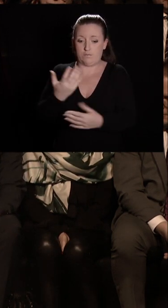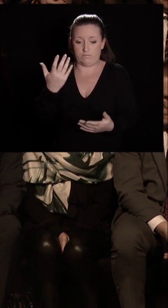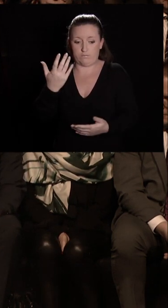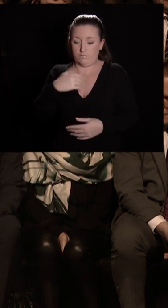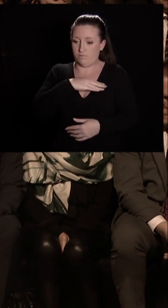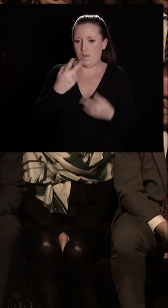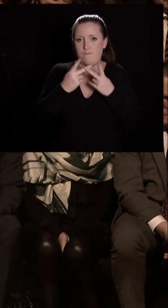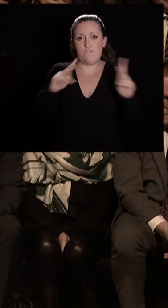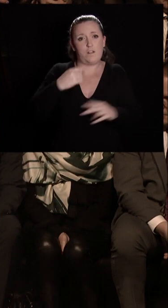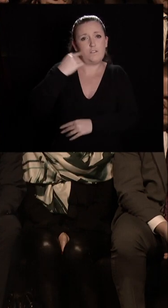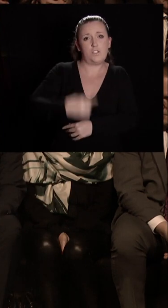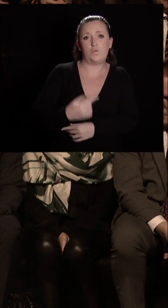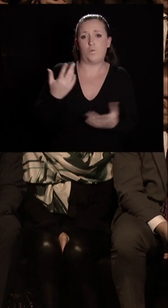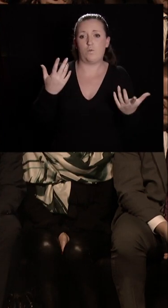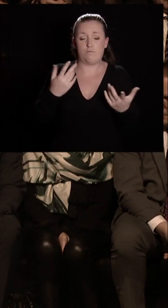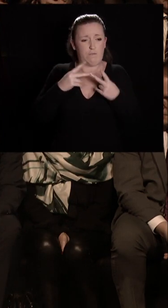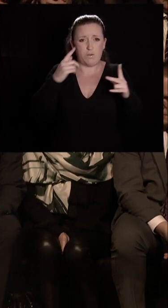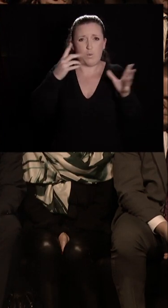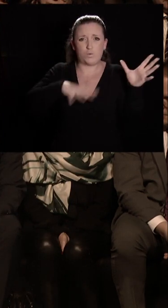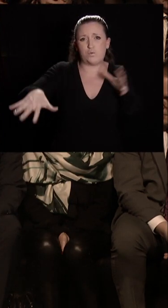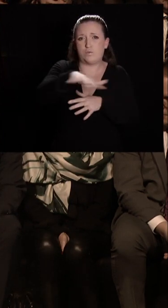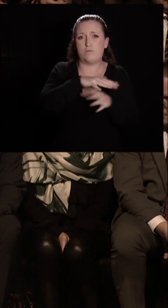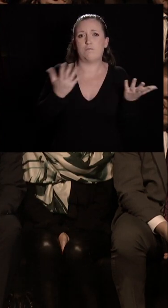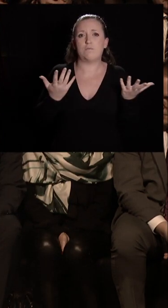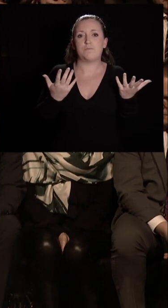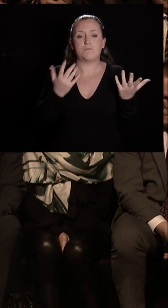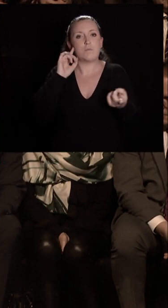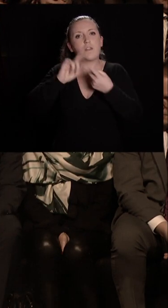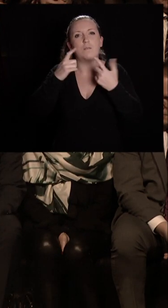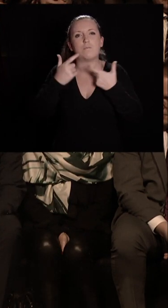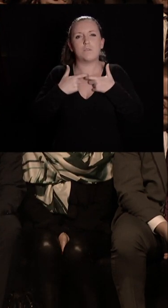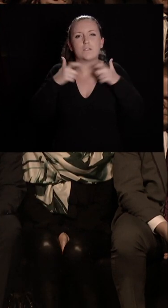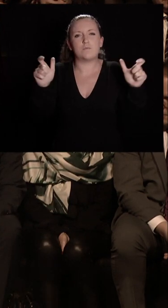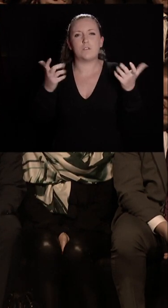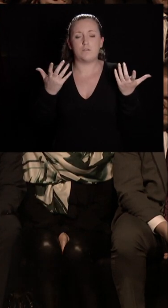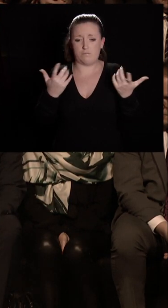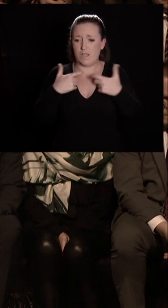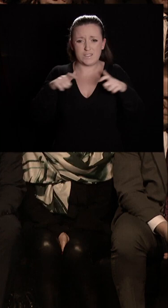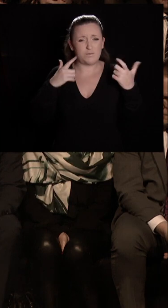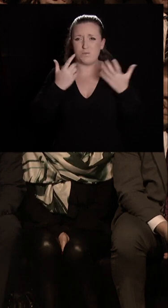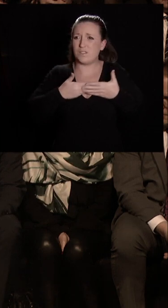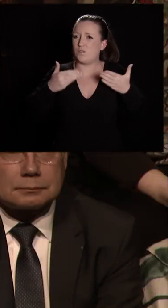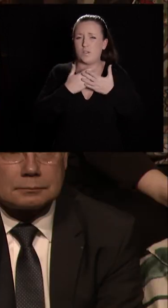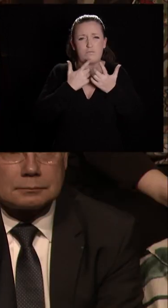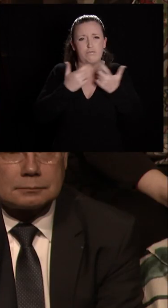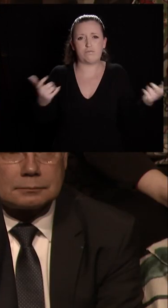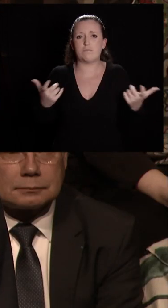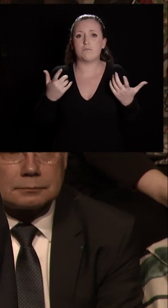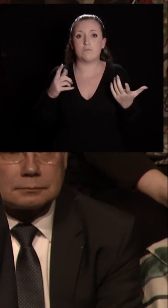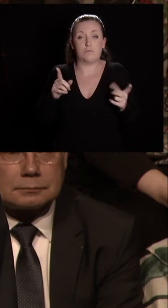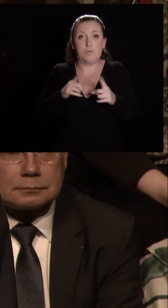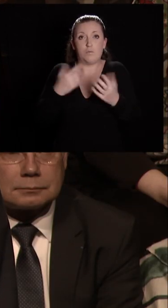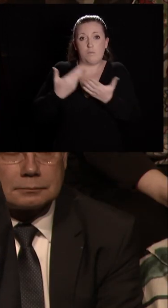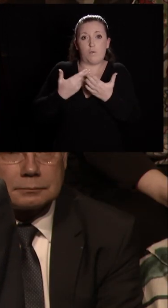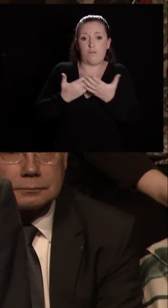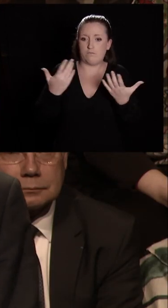Dijon, notre ville, est une ville pour tous, et que la question de l'accessibilité, en toutes circonstances, comme le prouvent nos